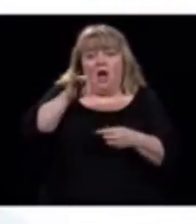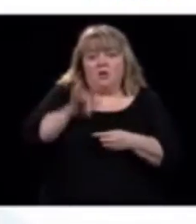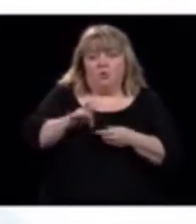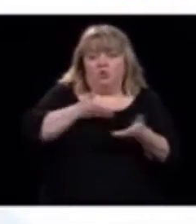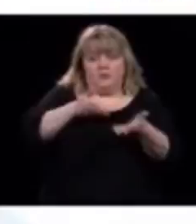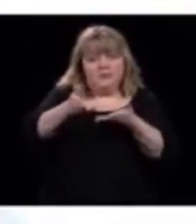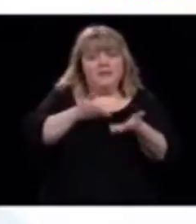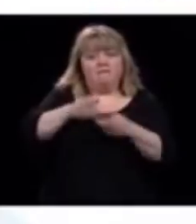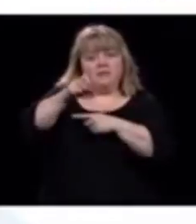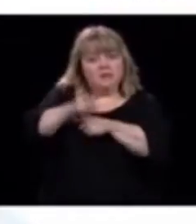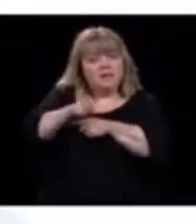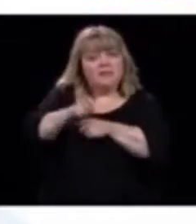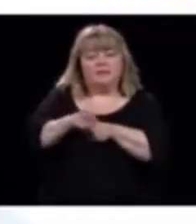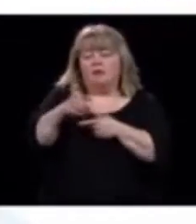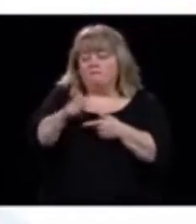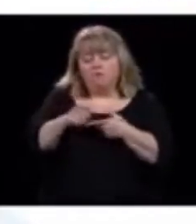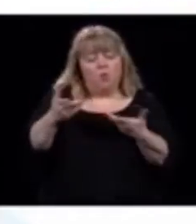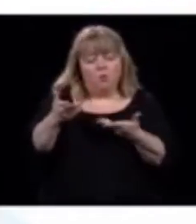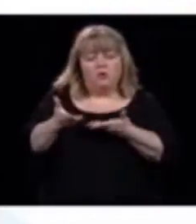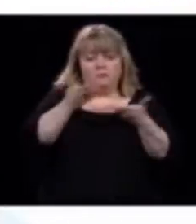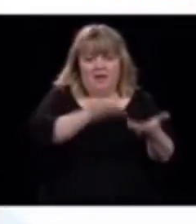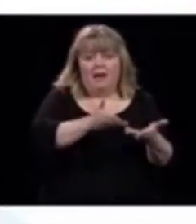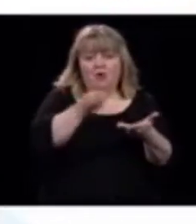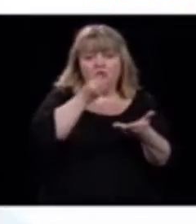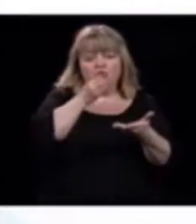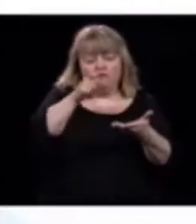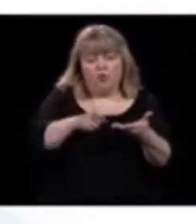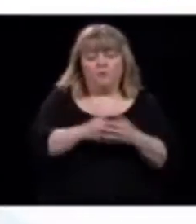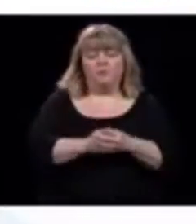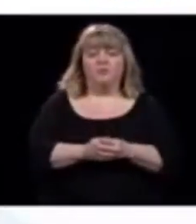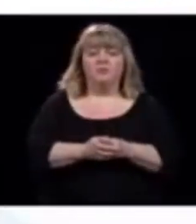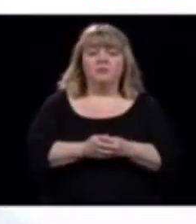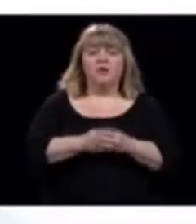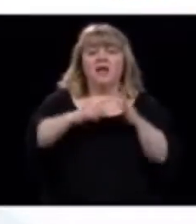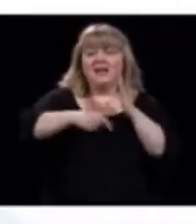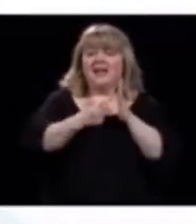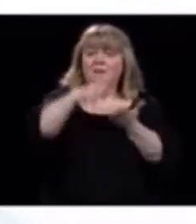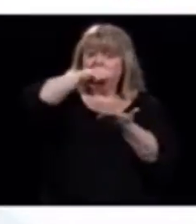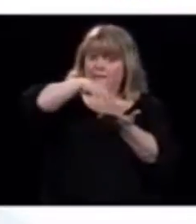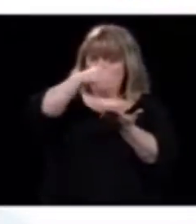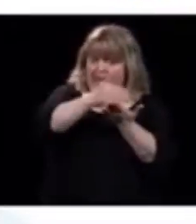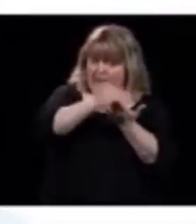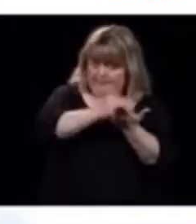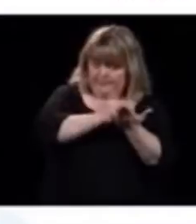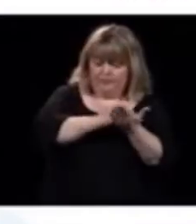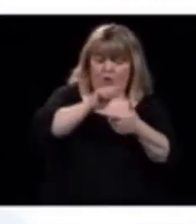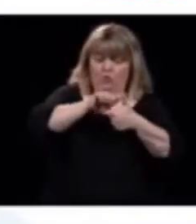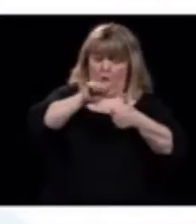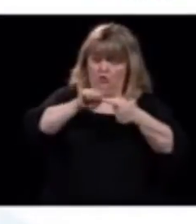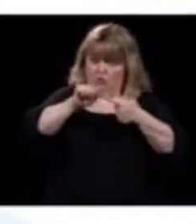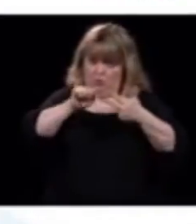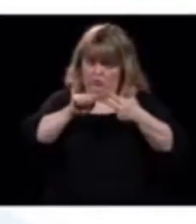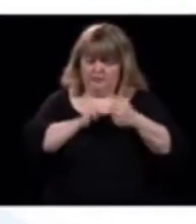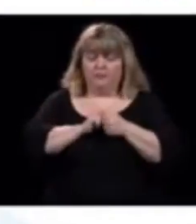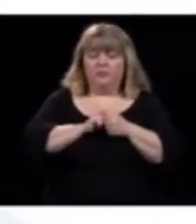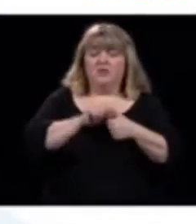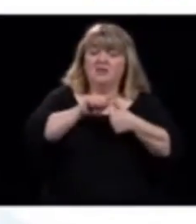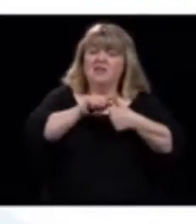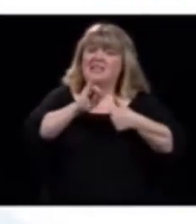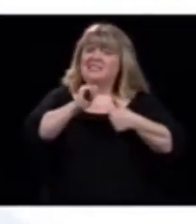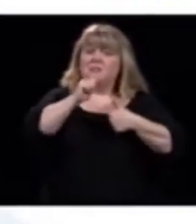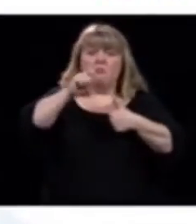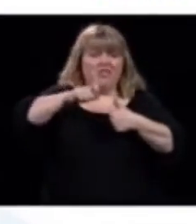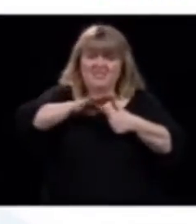essentiel. Je termine en vous répétant le plan. Trois choses. On ne sort pas si ce n pas